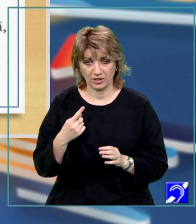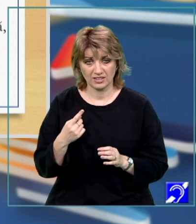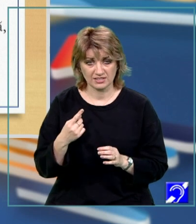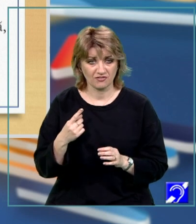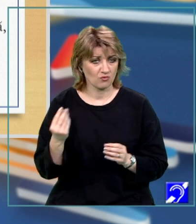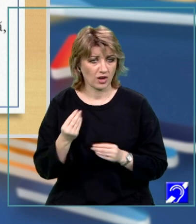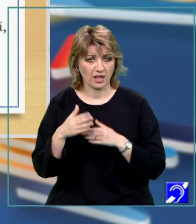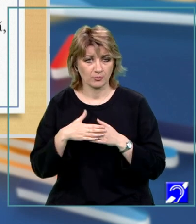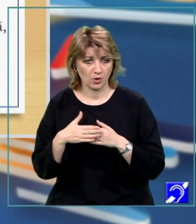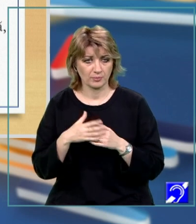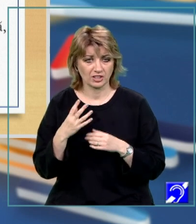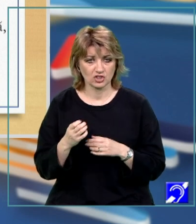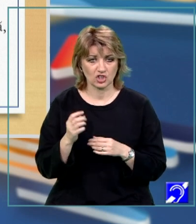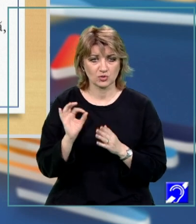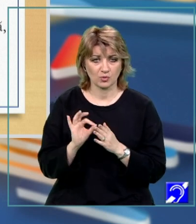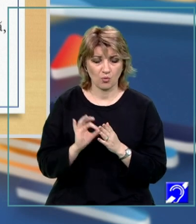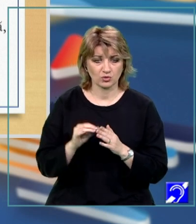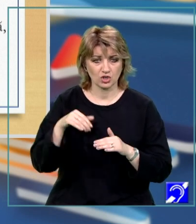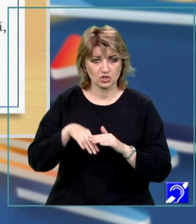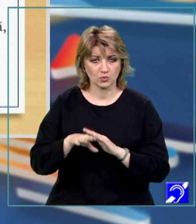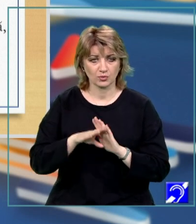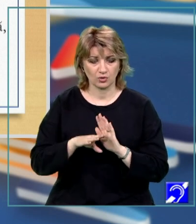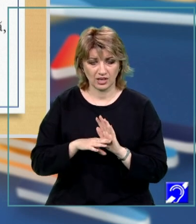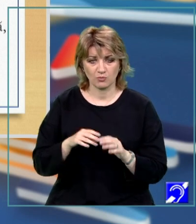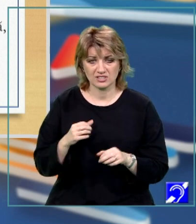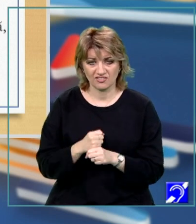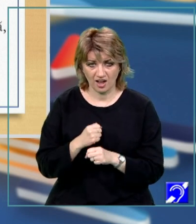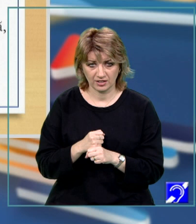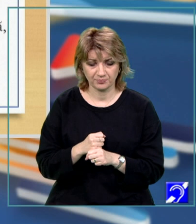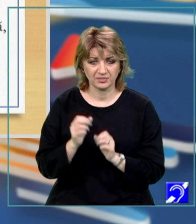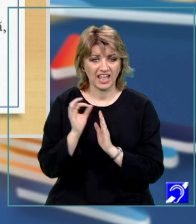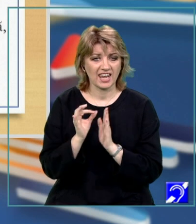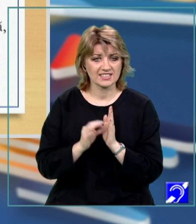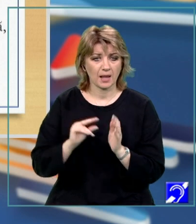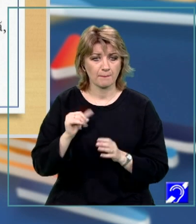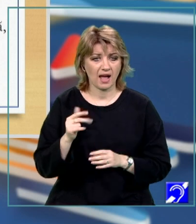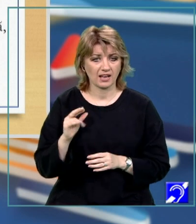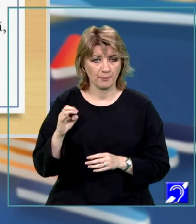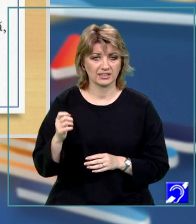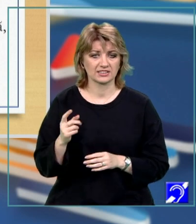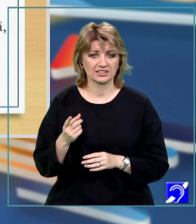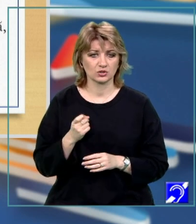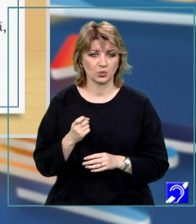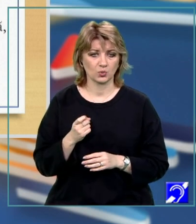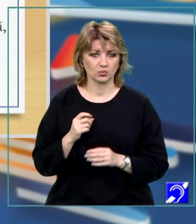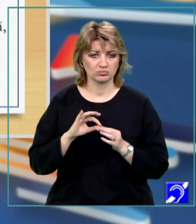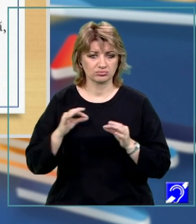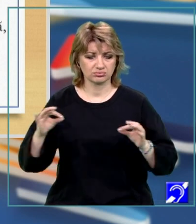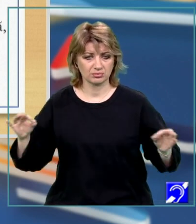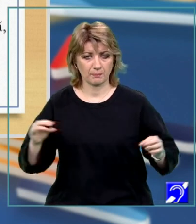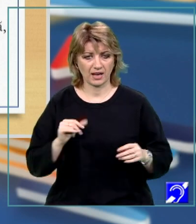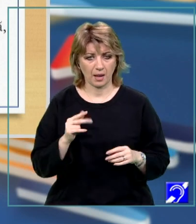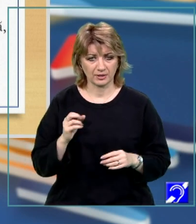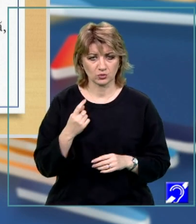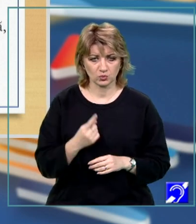foarte aproape de ceea ce își propune subprogramul să realizeze. Lista de parametri va fi compusă dintr-o înșiruire de parametri,